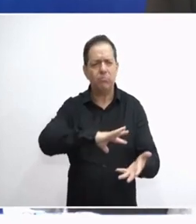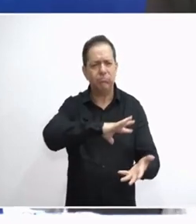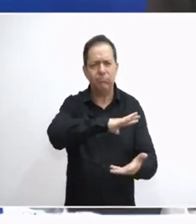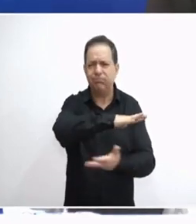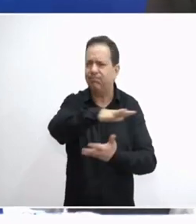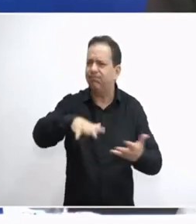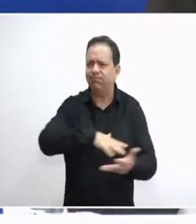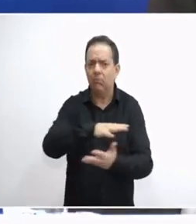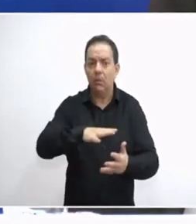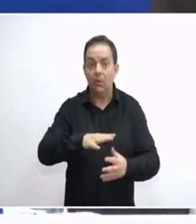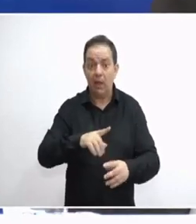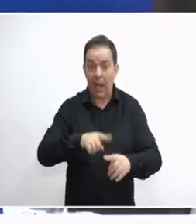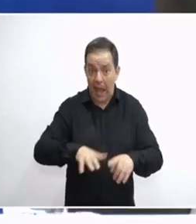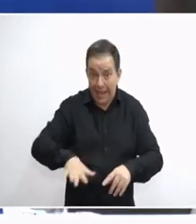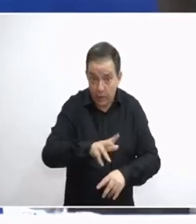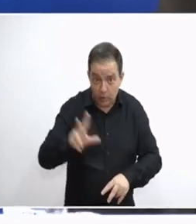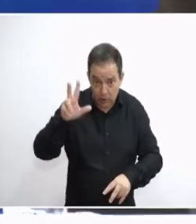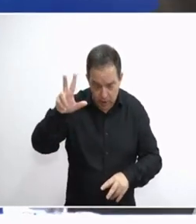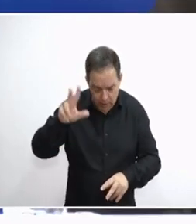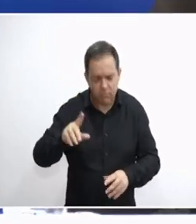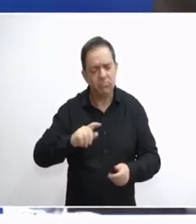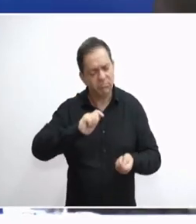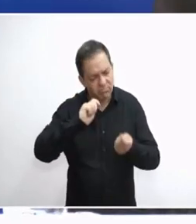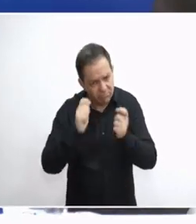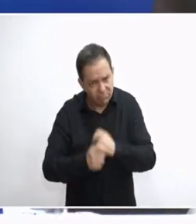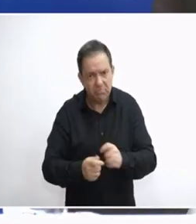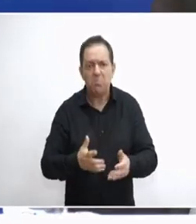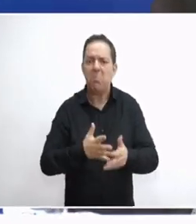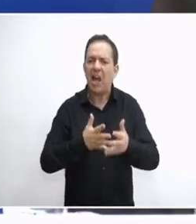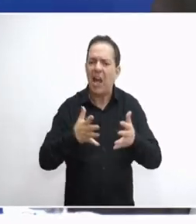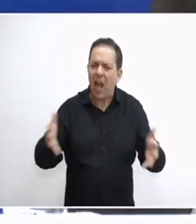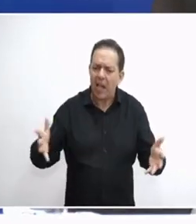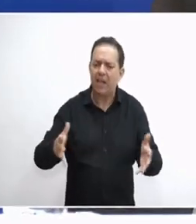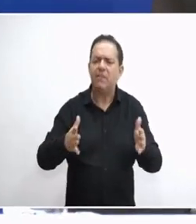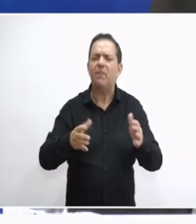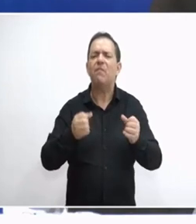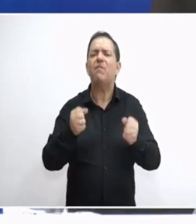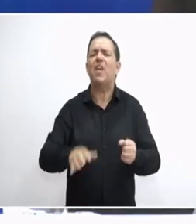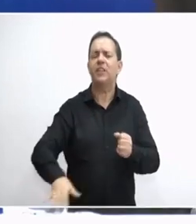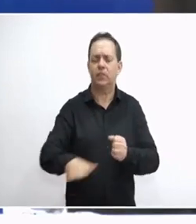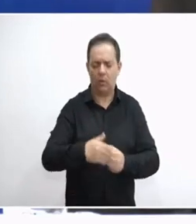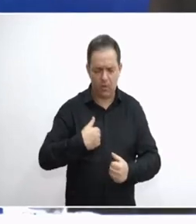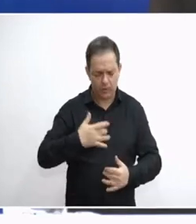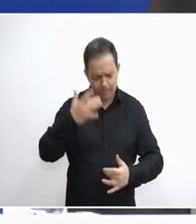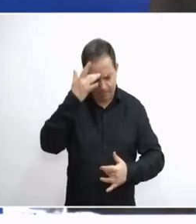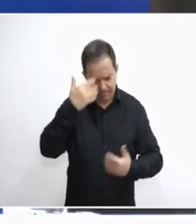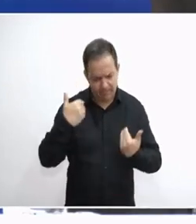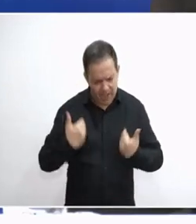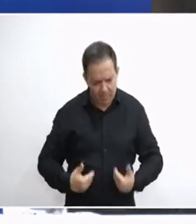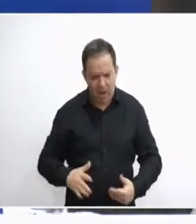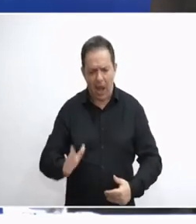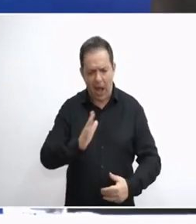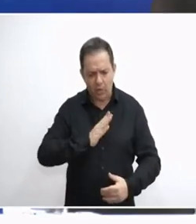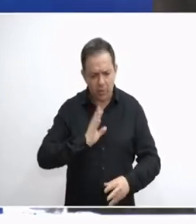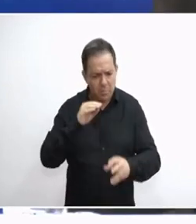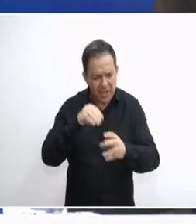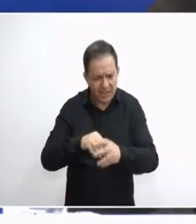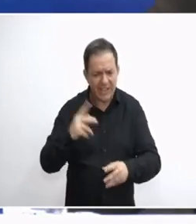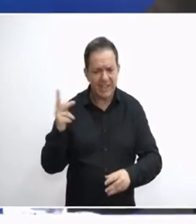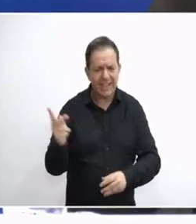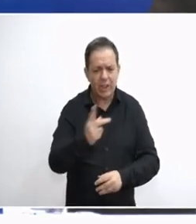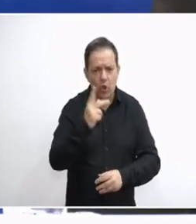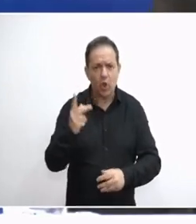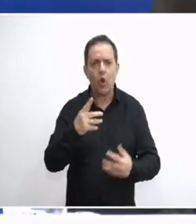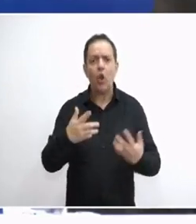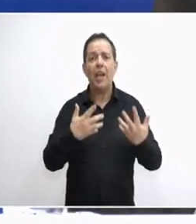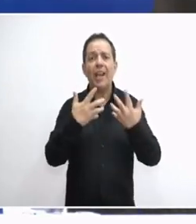όντα. Αυτό με λύνο συνέλευση μπορεί να μπει σε μια πολύ μεγάλη βάση. Να σκεφτεί ο άνθρωπος ότι είναι άνθρωπος. και ότι πρέπει να μπει σε ένα κοινωνικό λειτουργικό